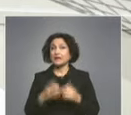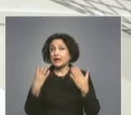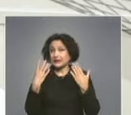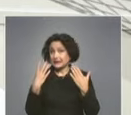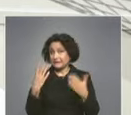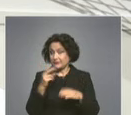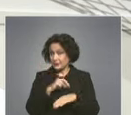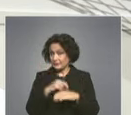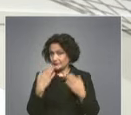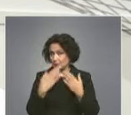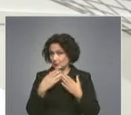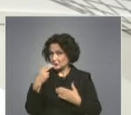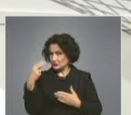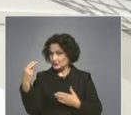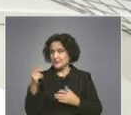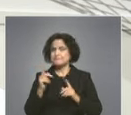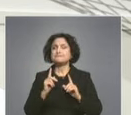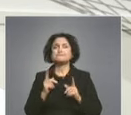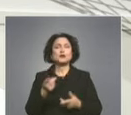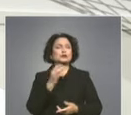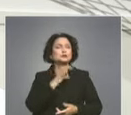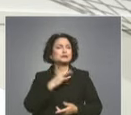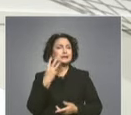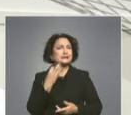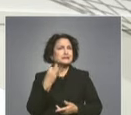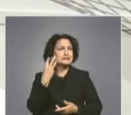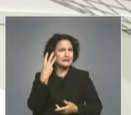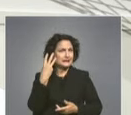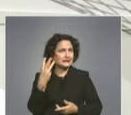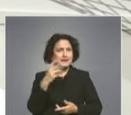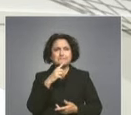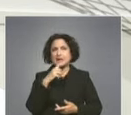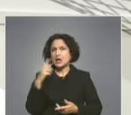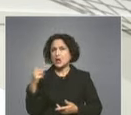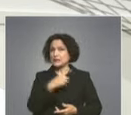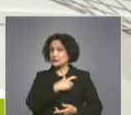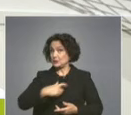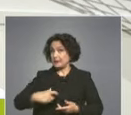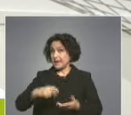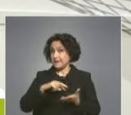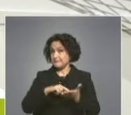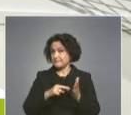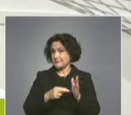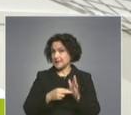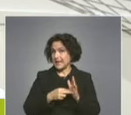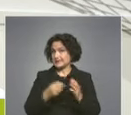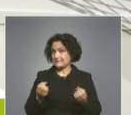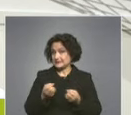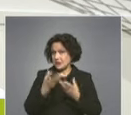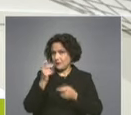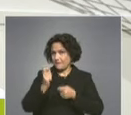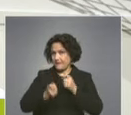Деветпловдивски училища могат да получат 33 милиона лева по националния план за възстановяване устойчивост още тази година.